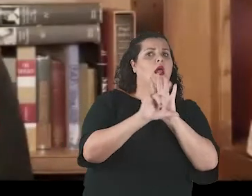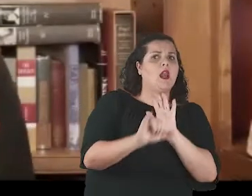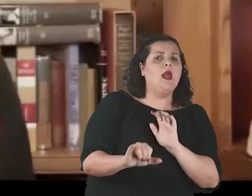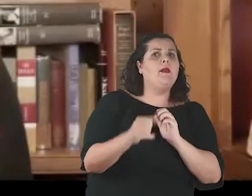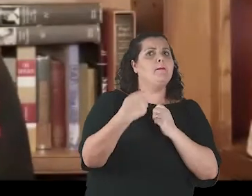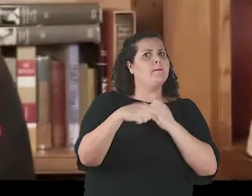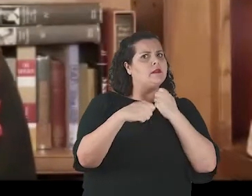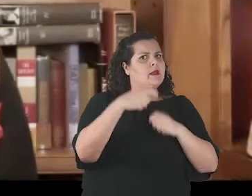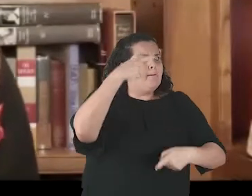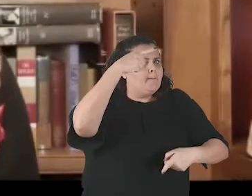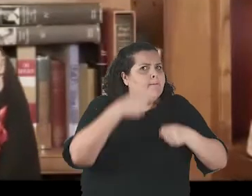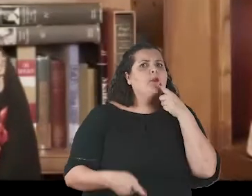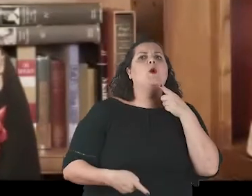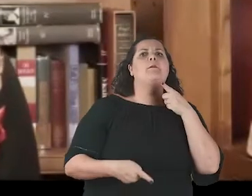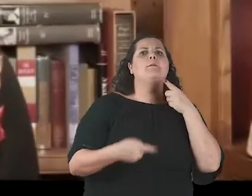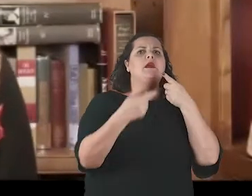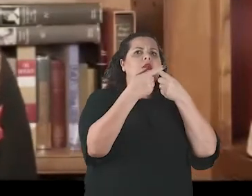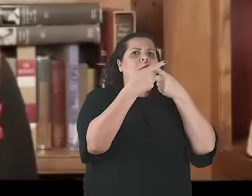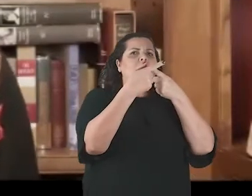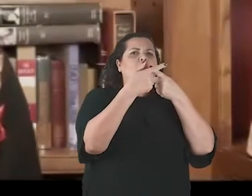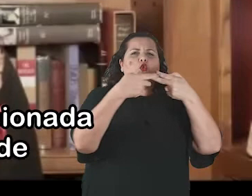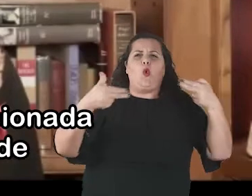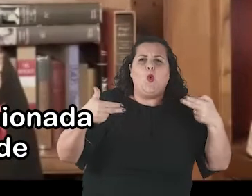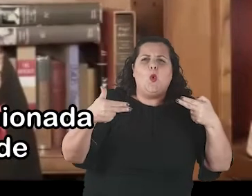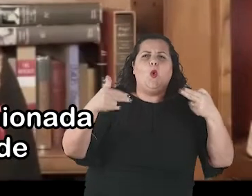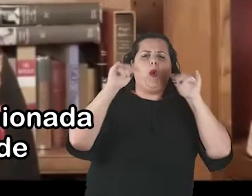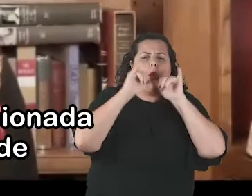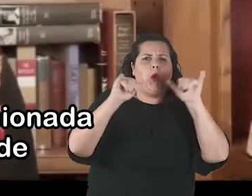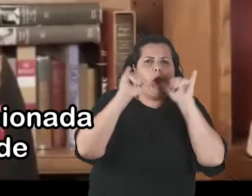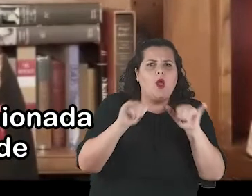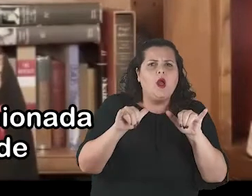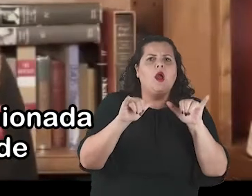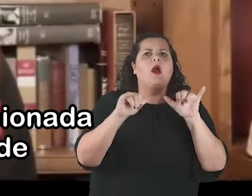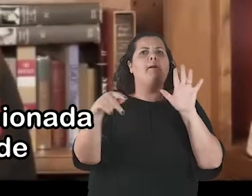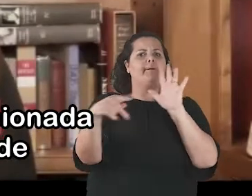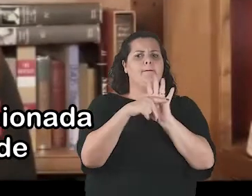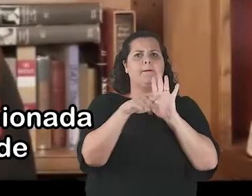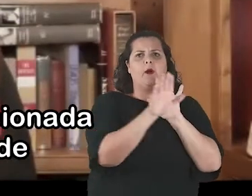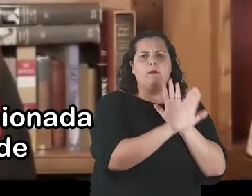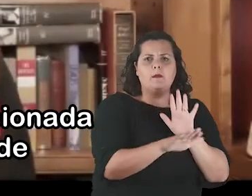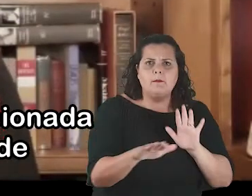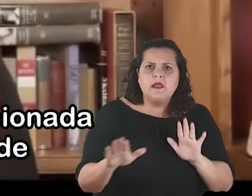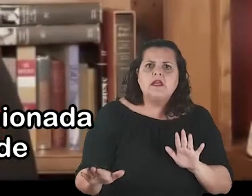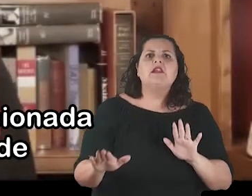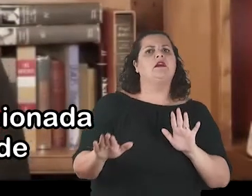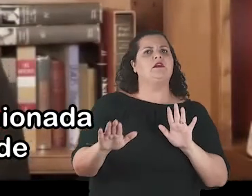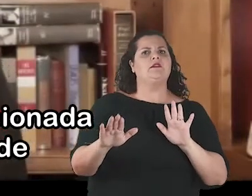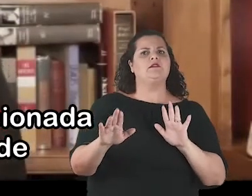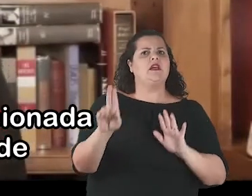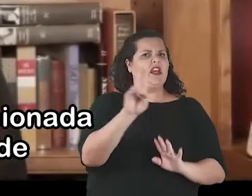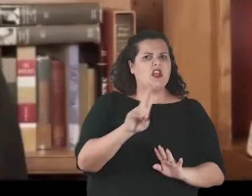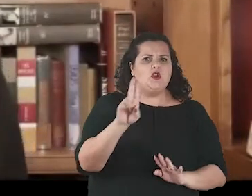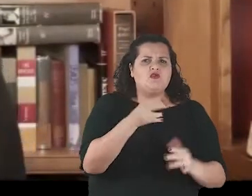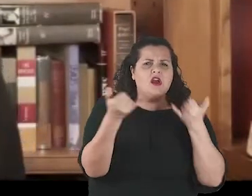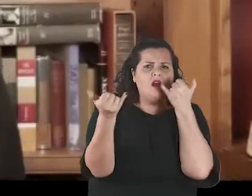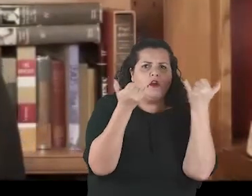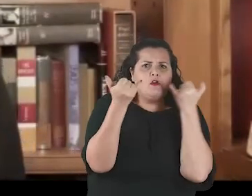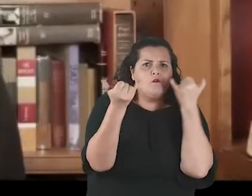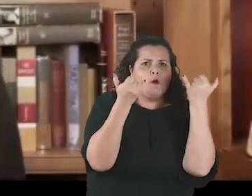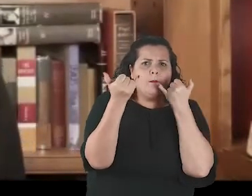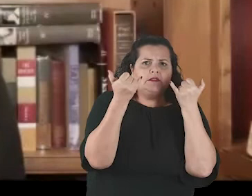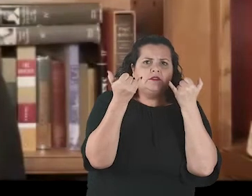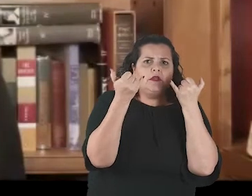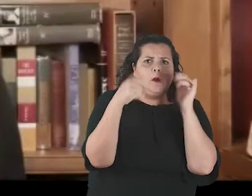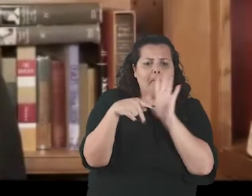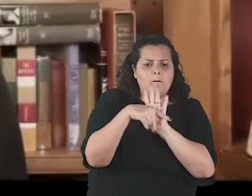should prohibit by law the profiling or targeting of children of any age for commercial